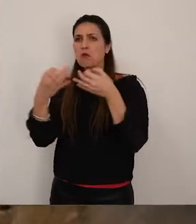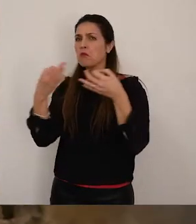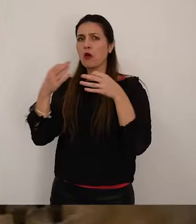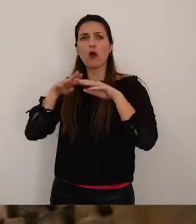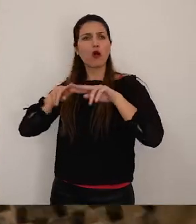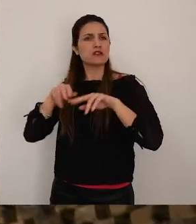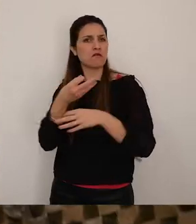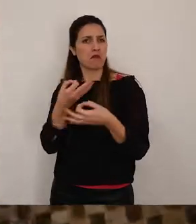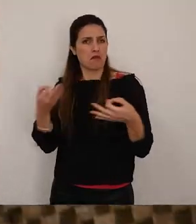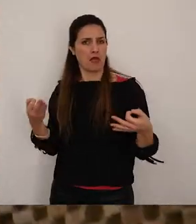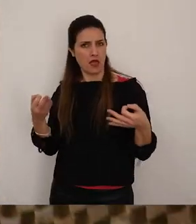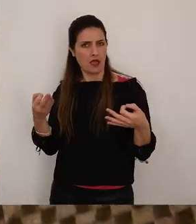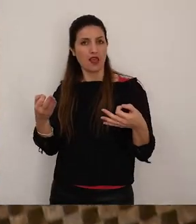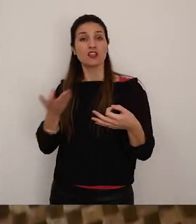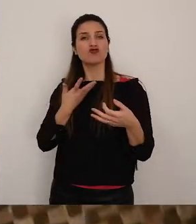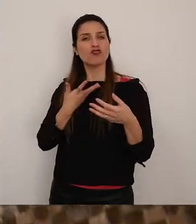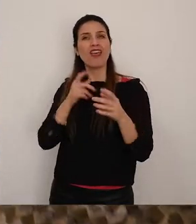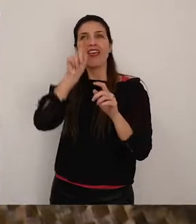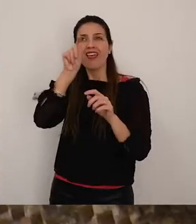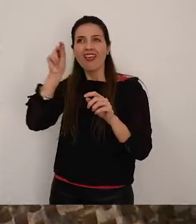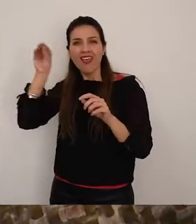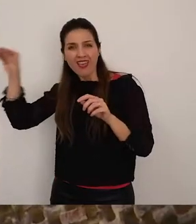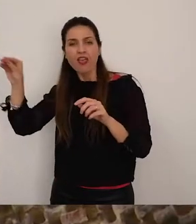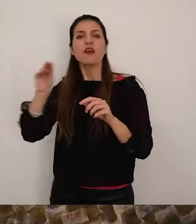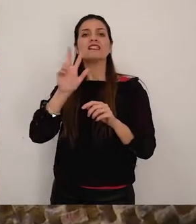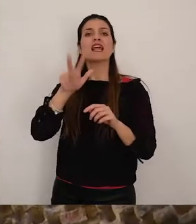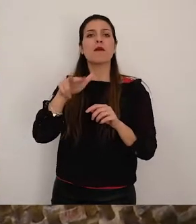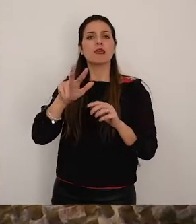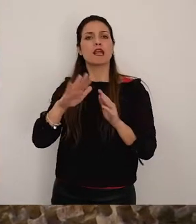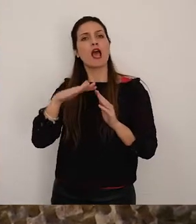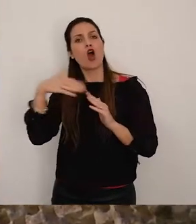la quale può ospitare comodamente più di 3000 volatili